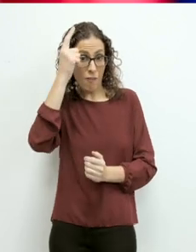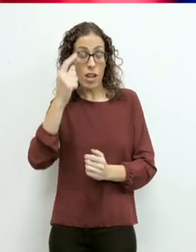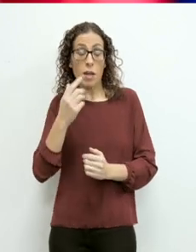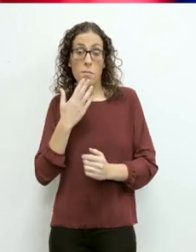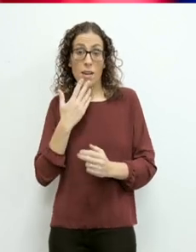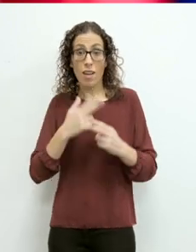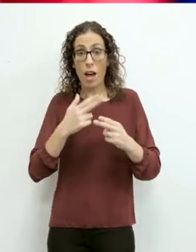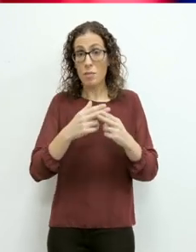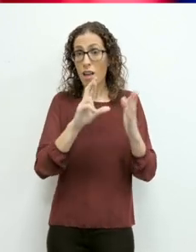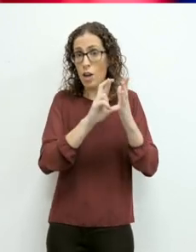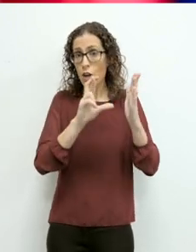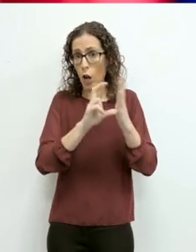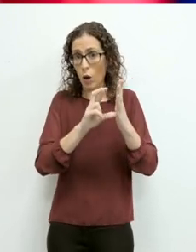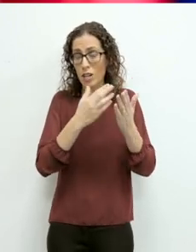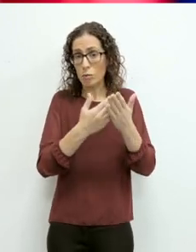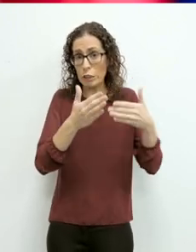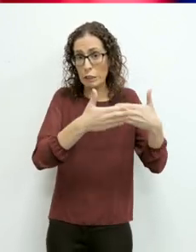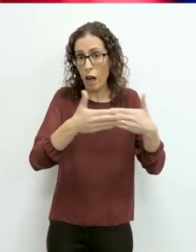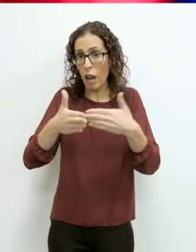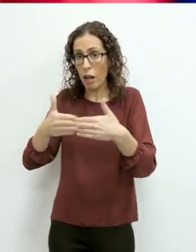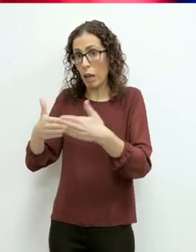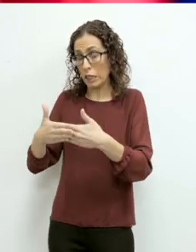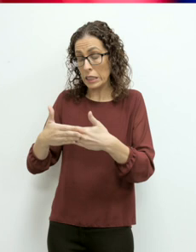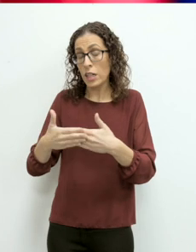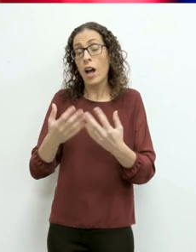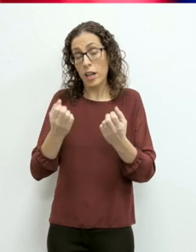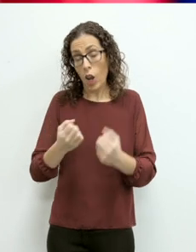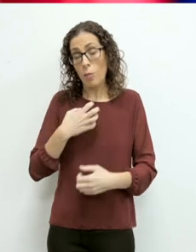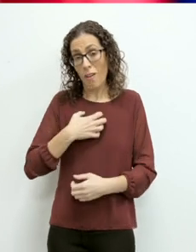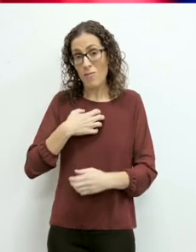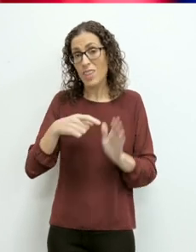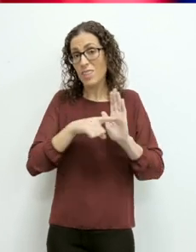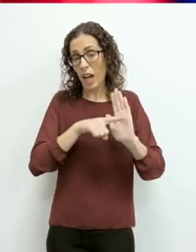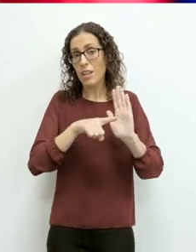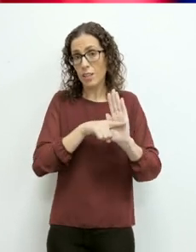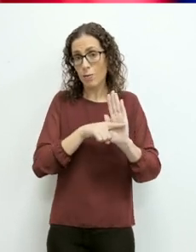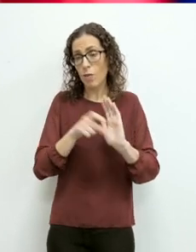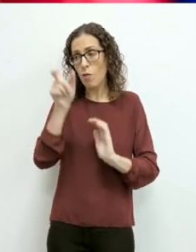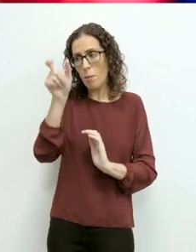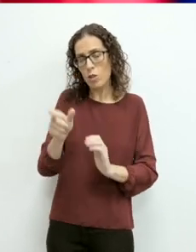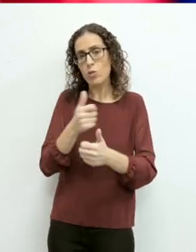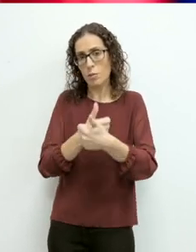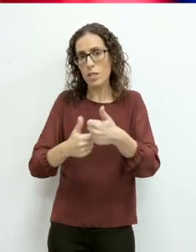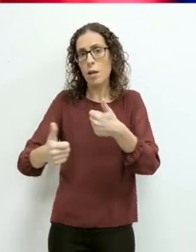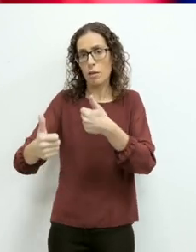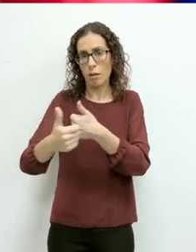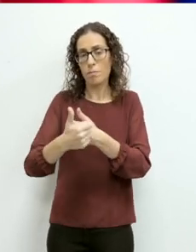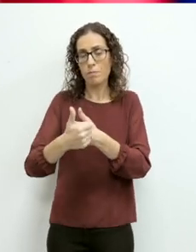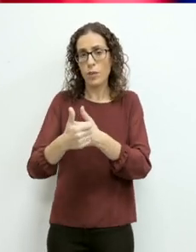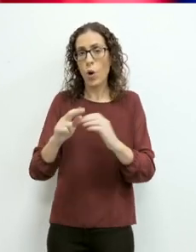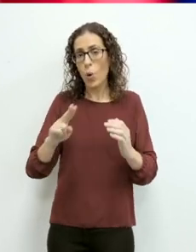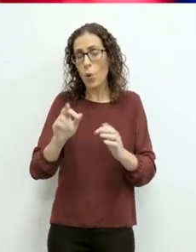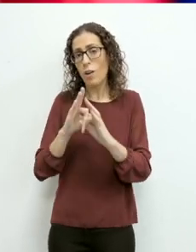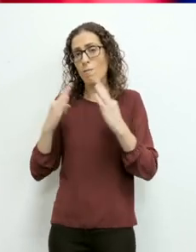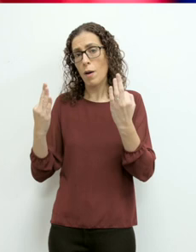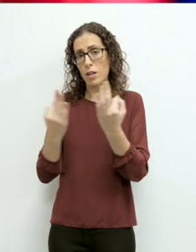l-restrizzjonijiet li daħanna ma tu l-daun iċxur kellum impatt negattif fuq numru ta-persuni b'dizabilita u